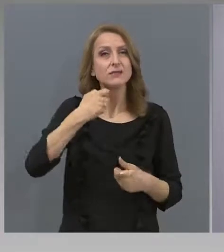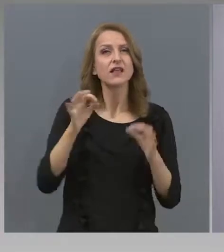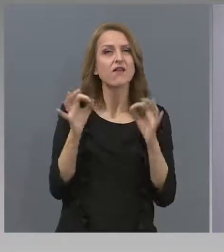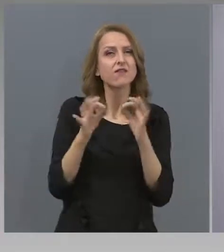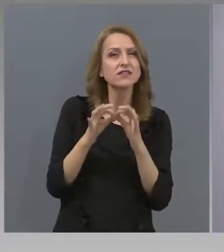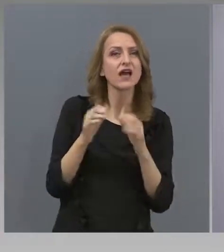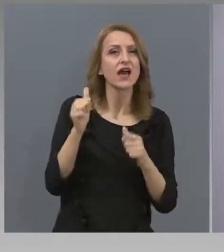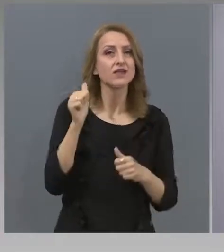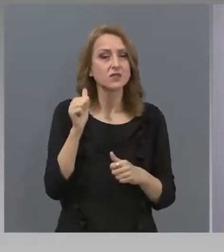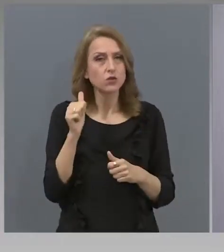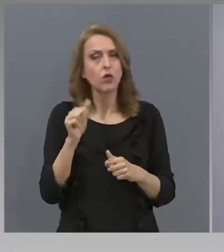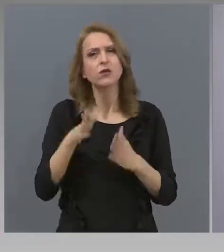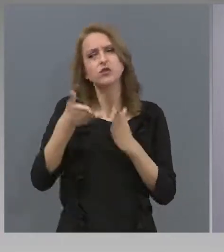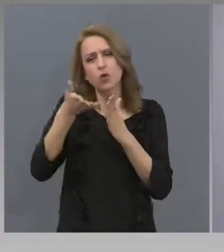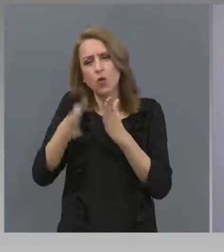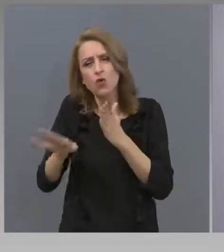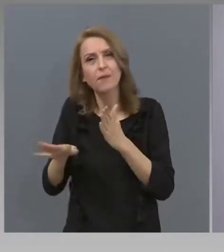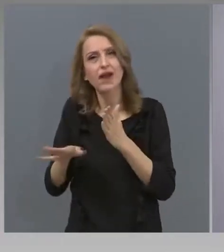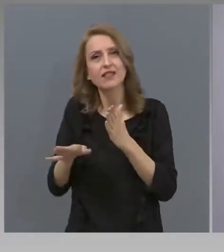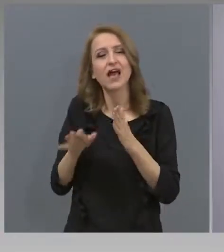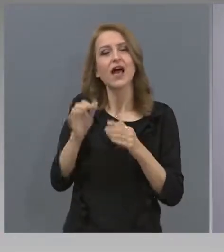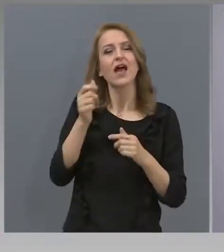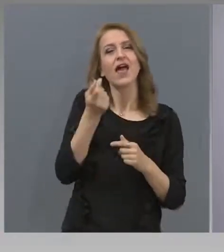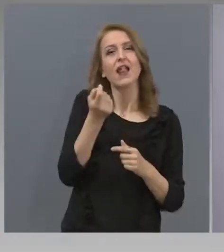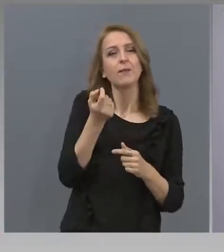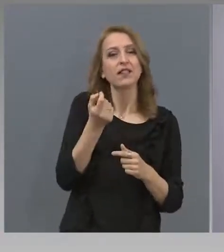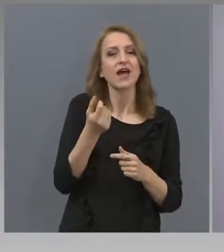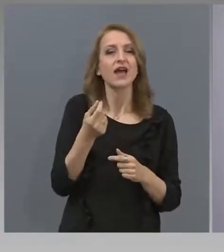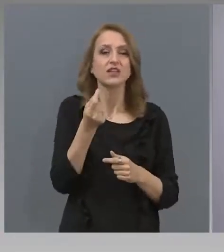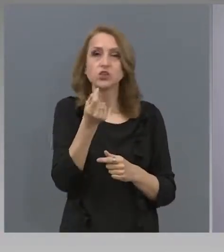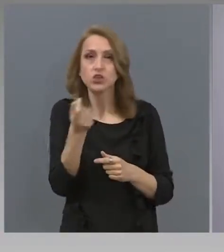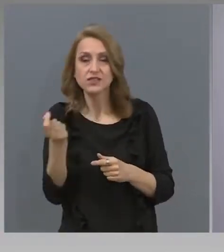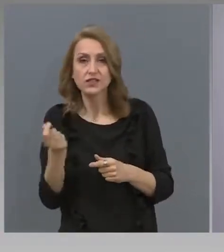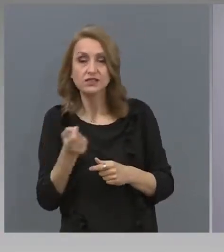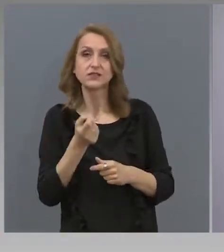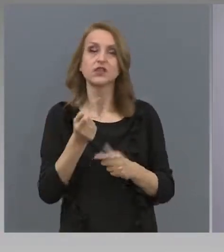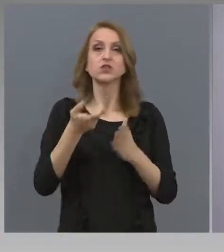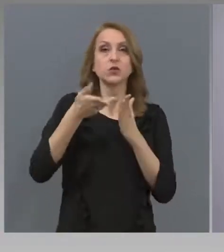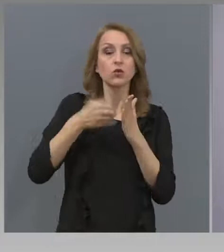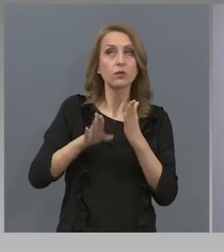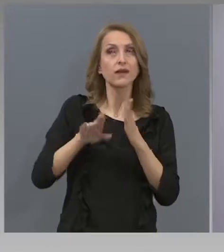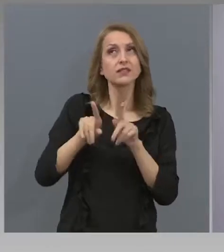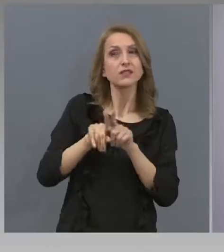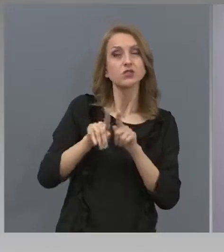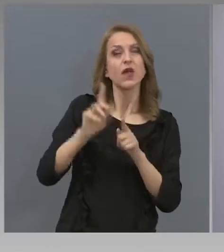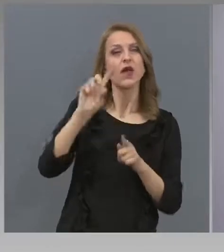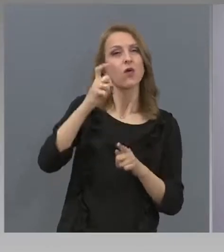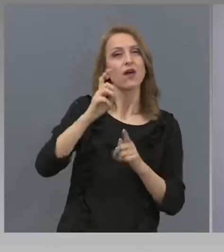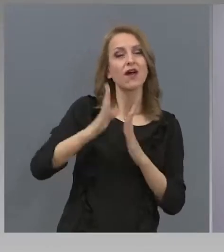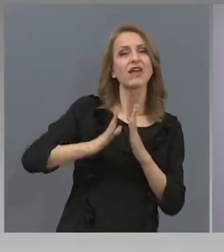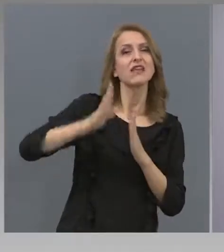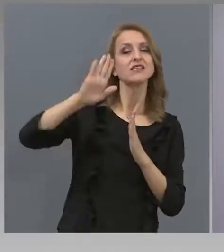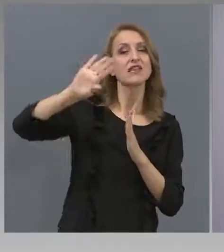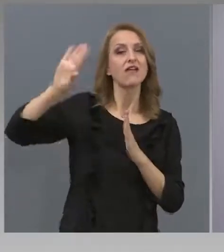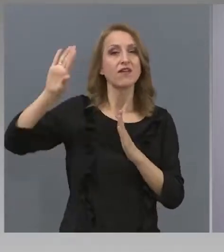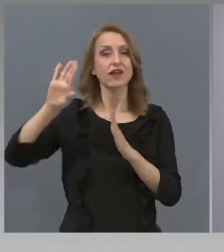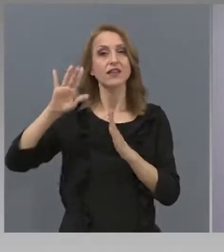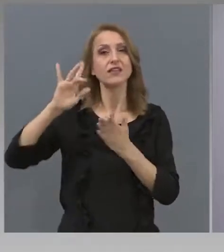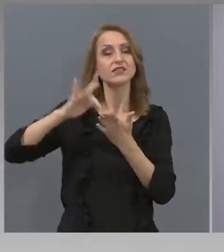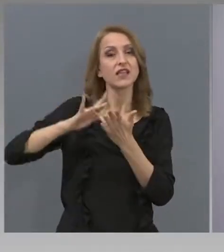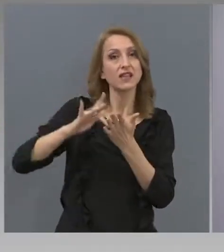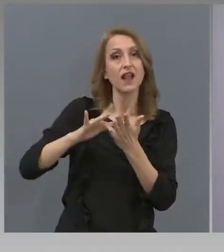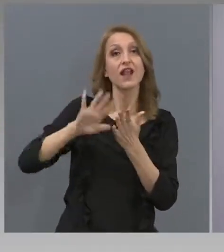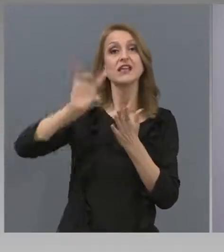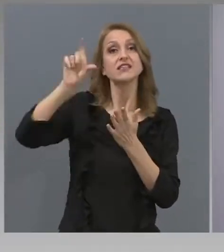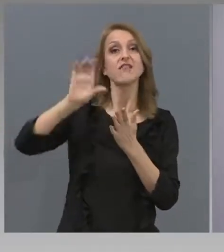отпадне всичко след елементарни частици, от изпитът по география и економика ще отпаднат северните региони, северо-источен, северен, централен,